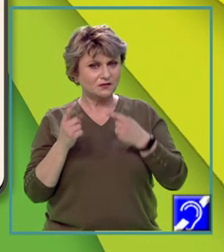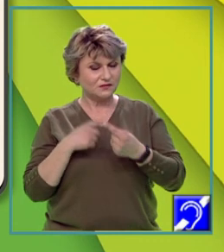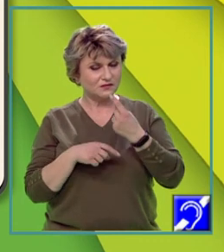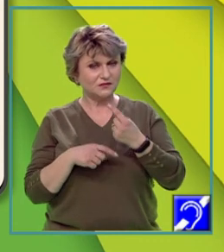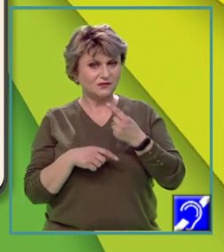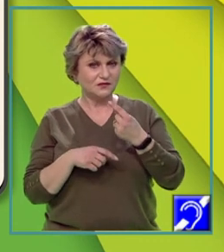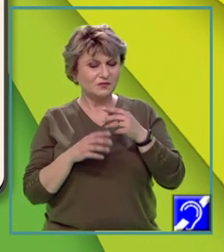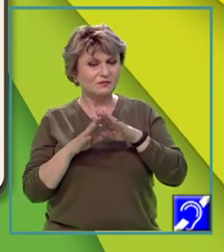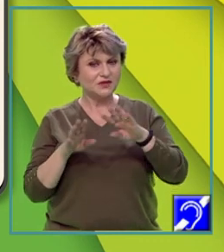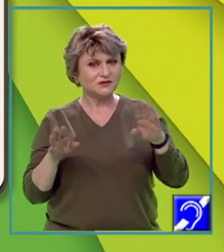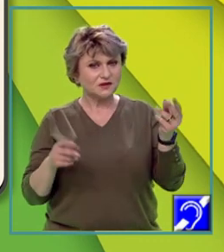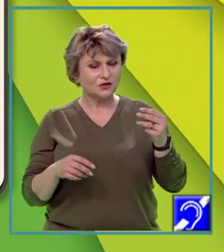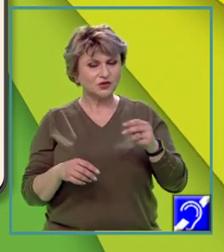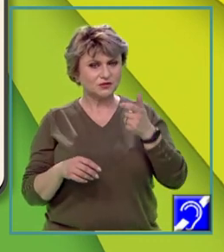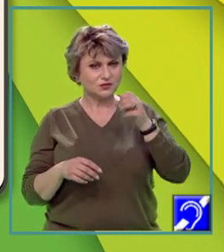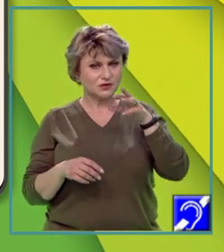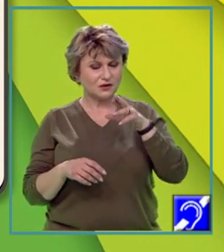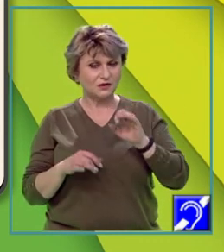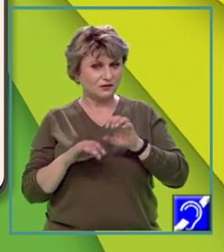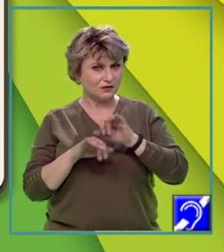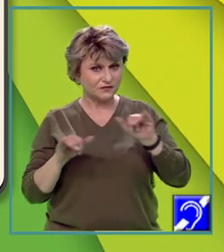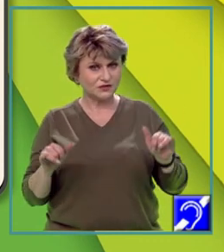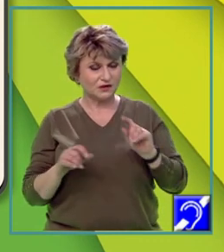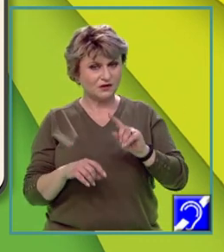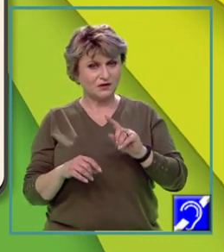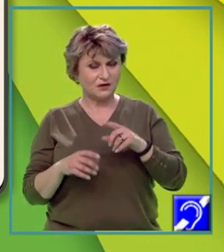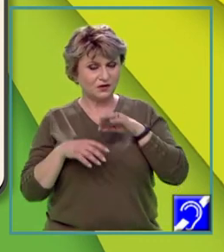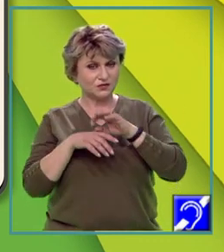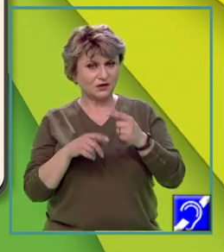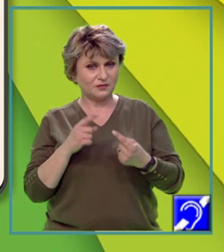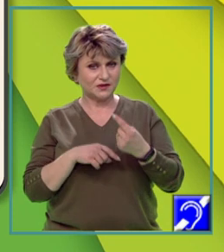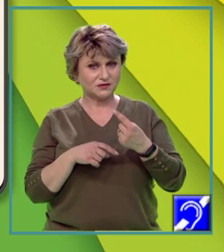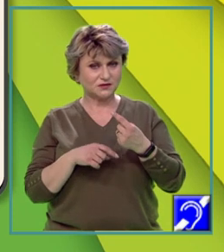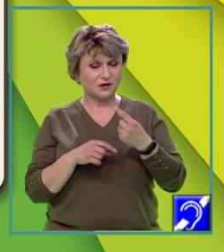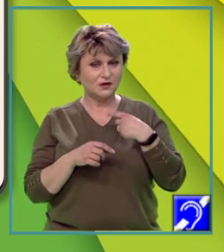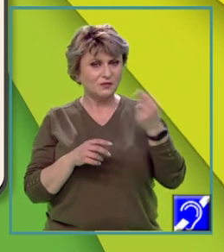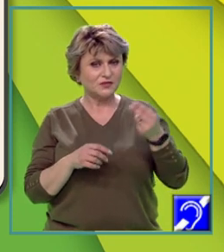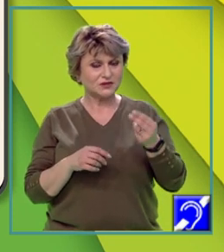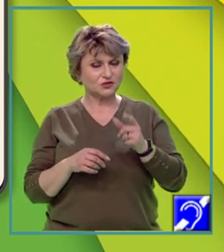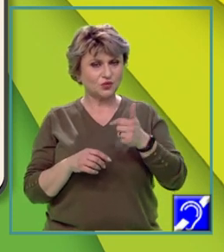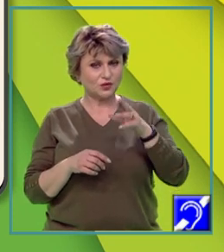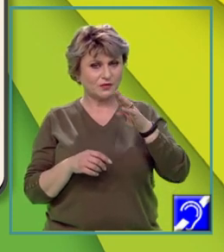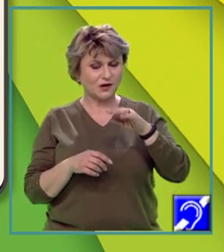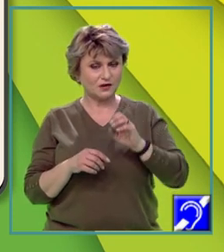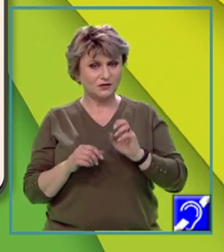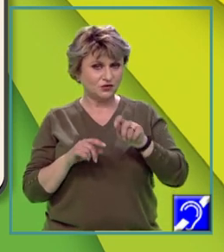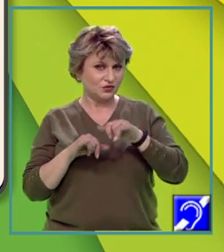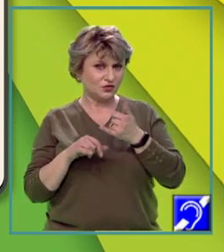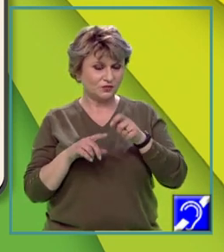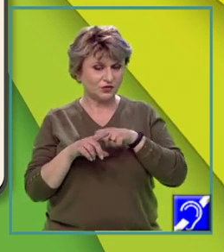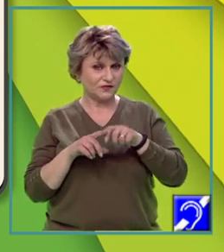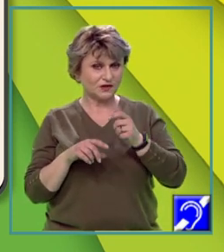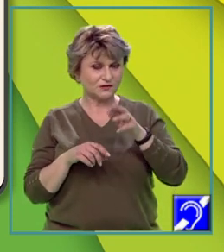industriale. Dezvoltarea așezărilor urbane a condus la apariția peisajelor urbane, iar modificarea